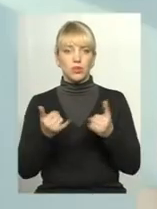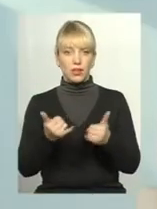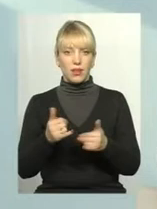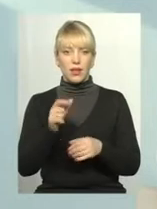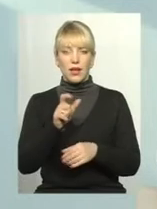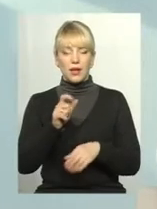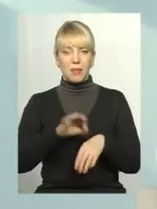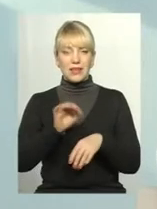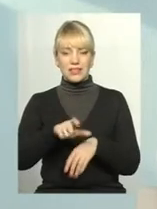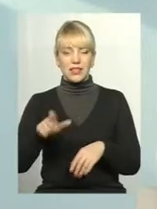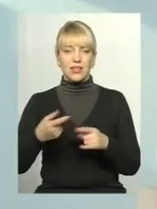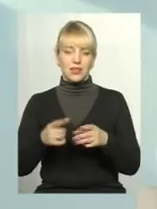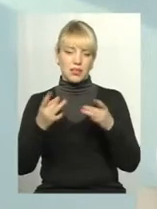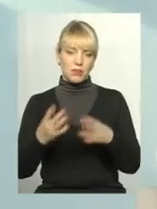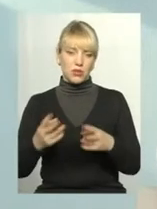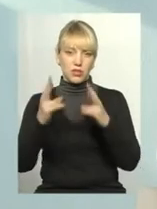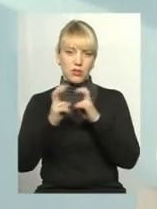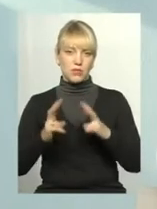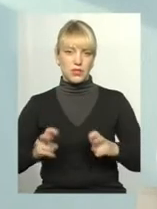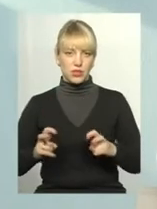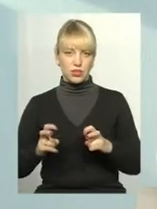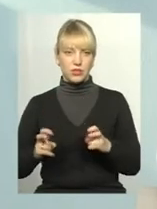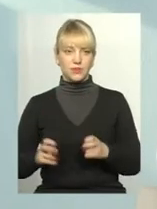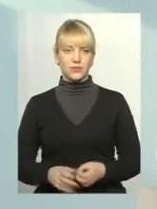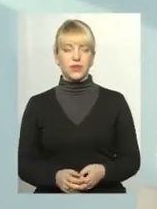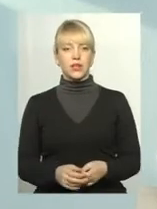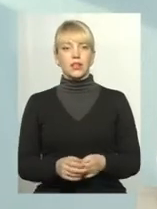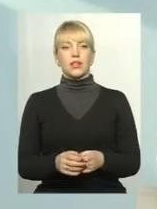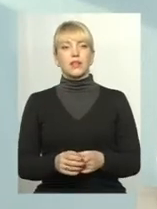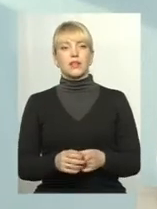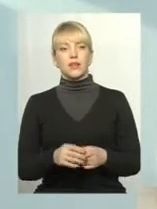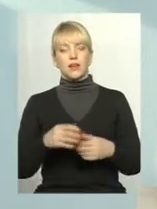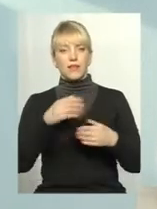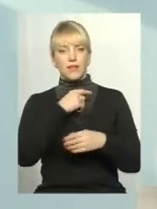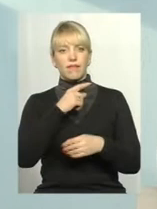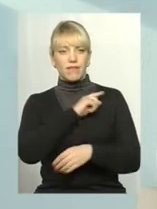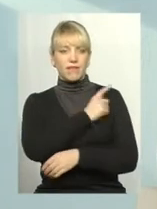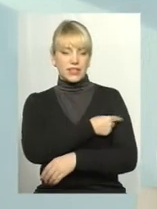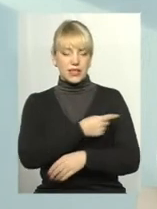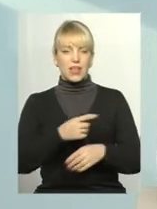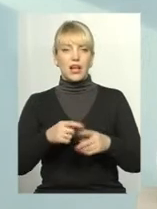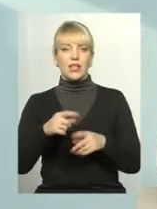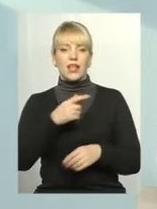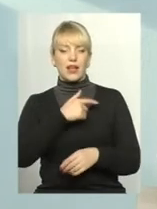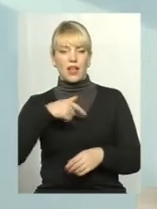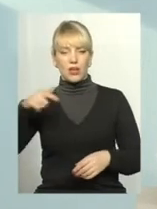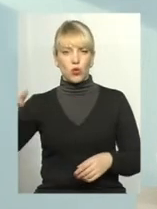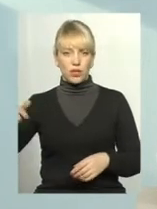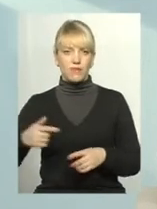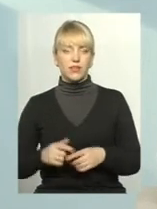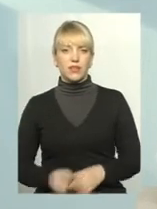прості методи обстеження, фізикальне обстеження пацієнта, електрокардіографія,